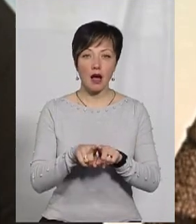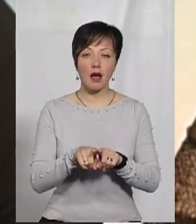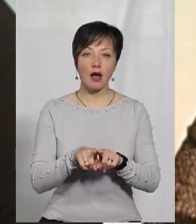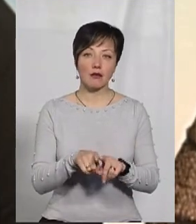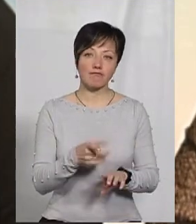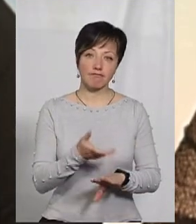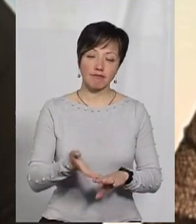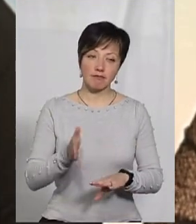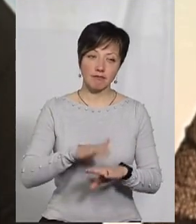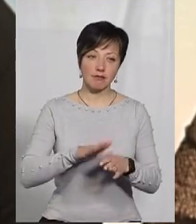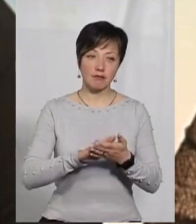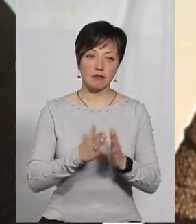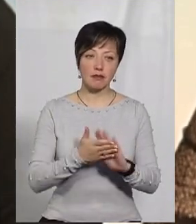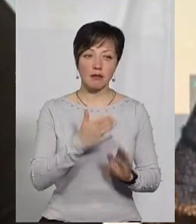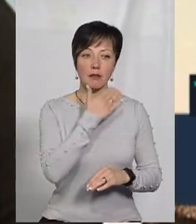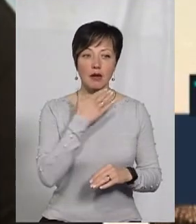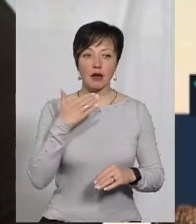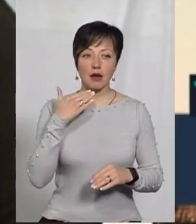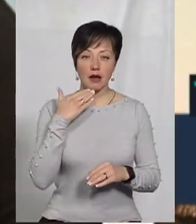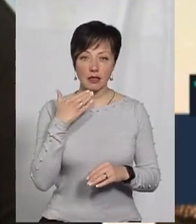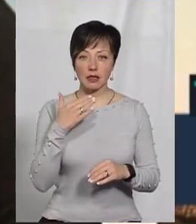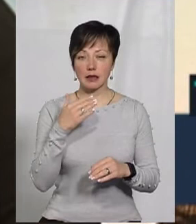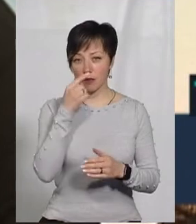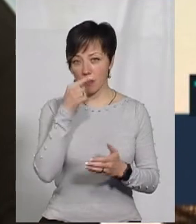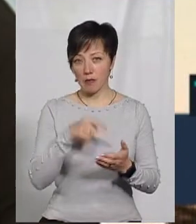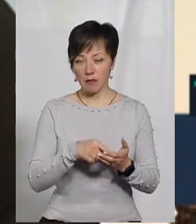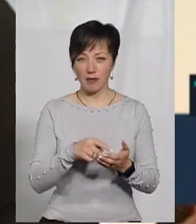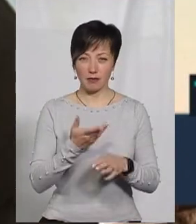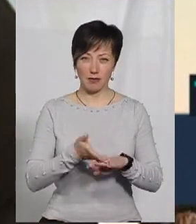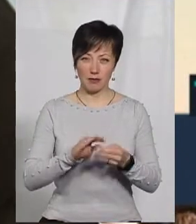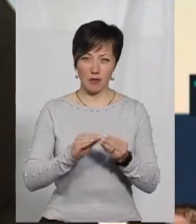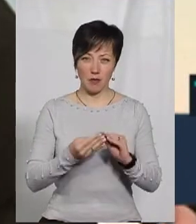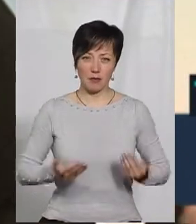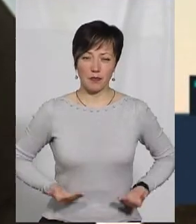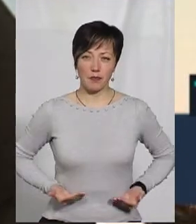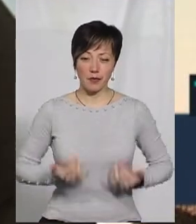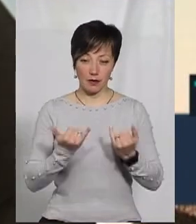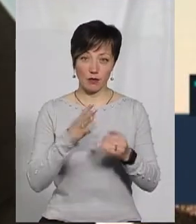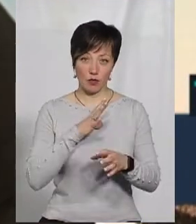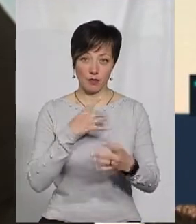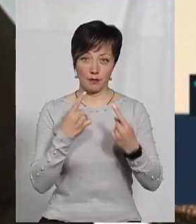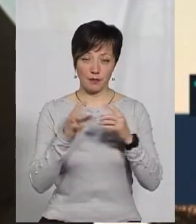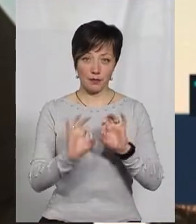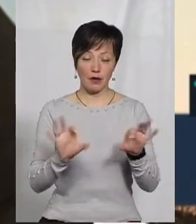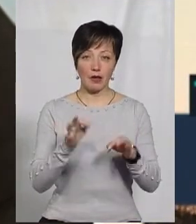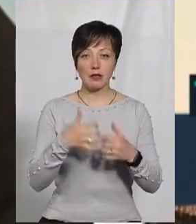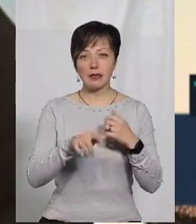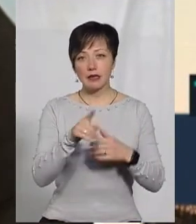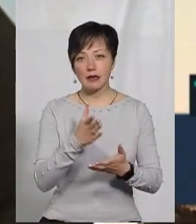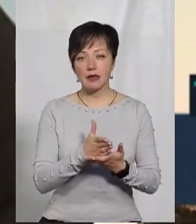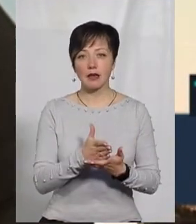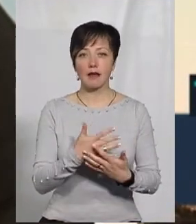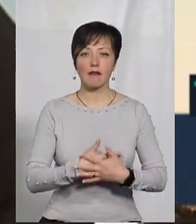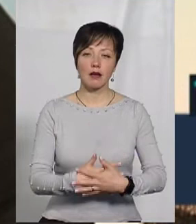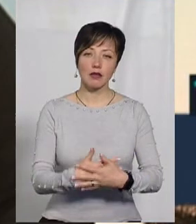ситуація і багато сімей, які опинилися в складних життєвих обставинах про те, що ми тільки що говорили. Серед них є